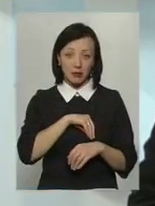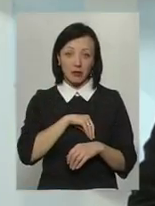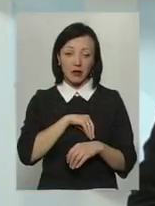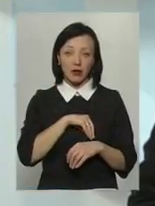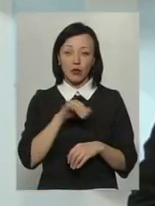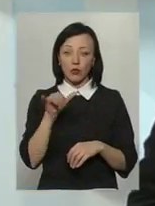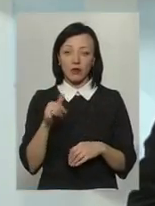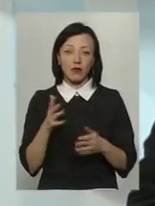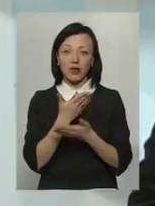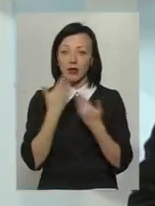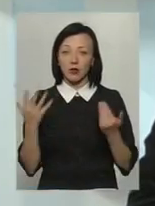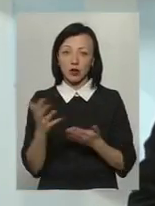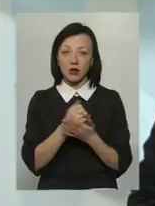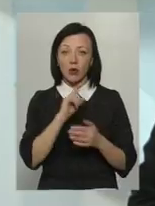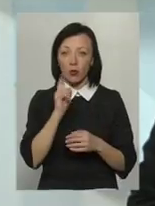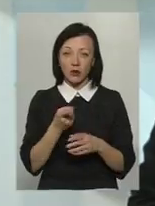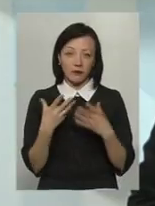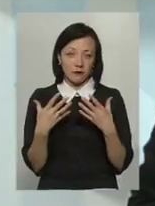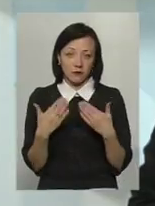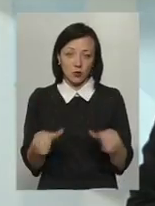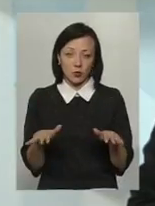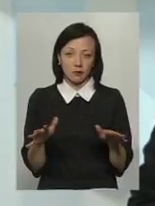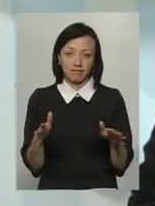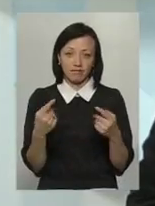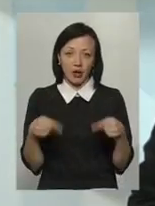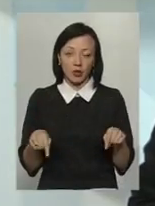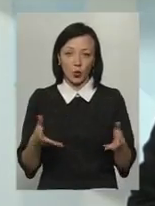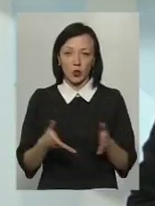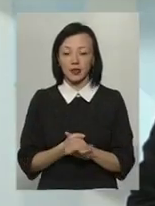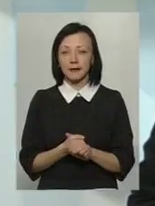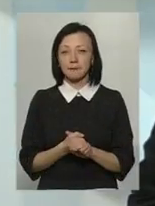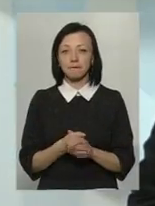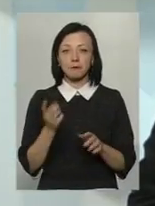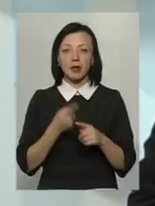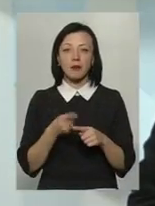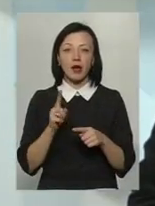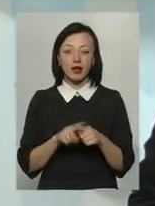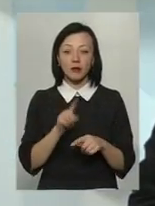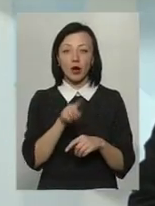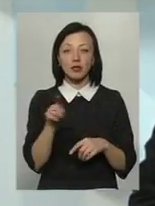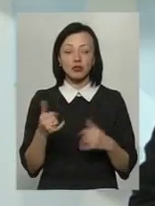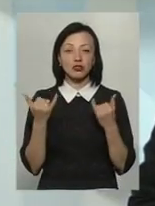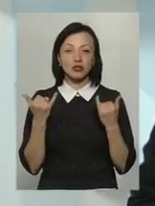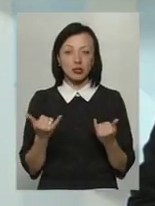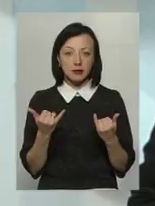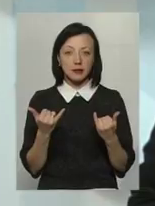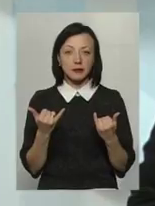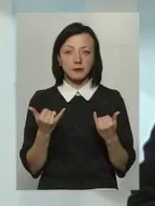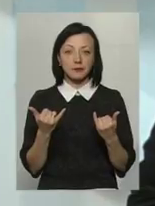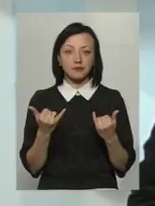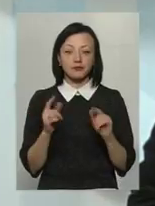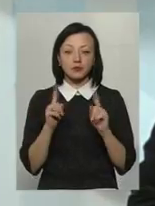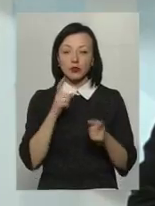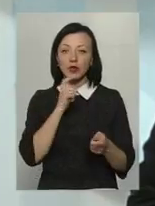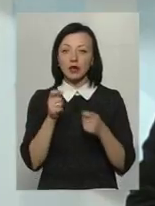у нього не урожай один год, він все, прогорел, банкрот. Тому вони щас дуже